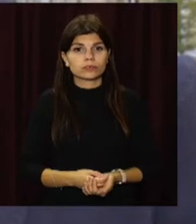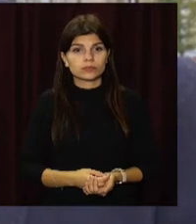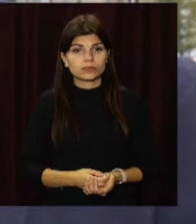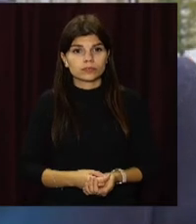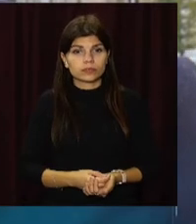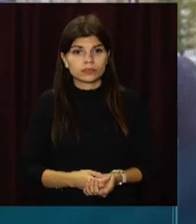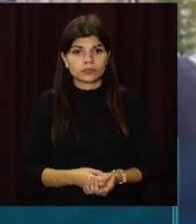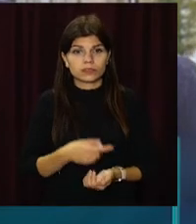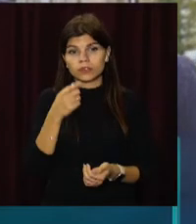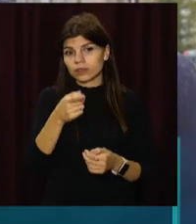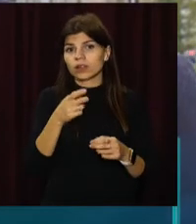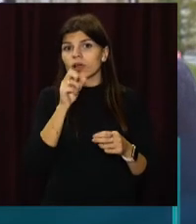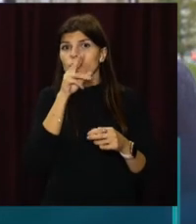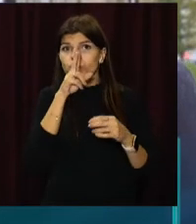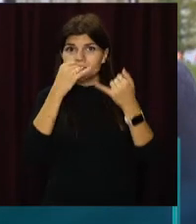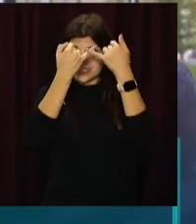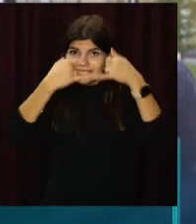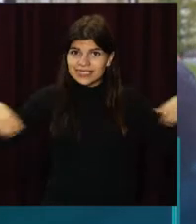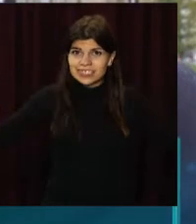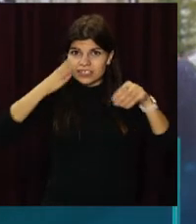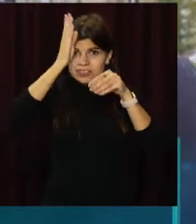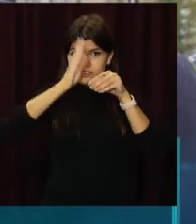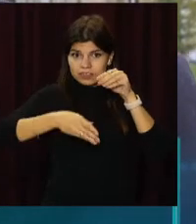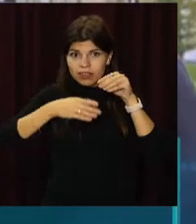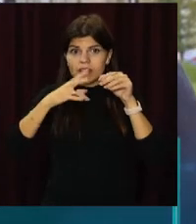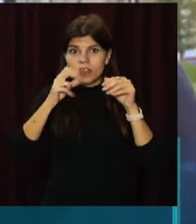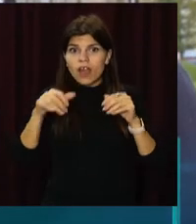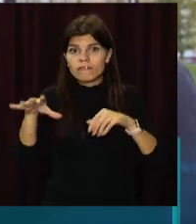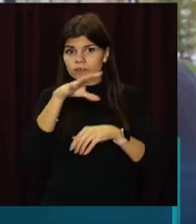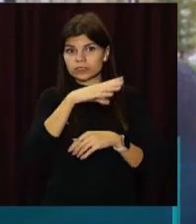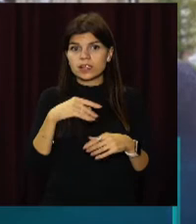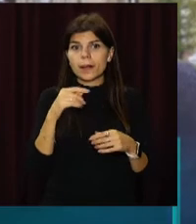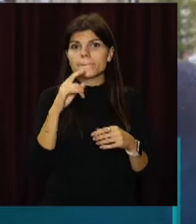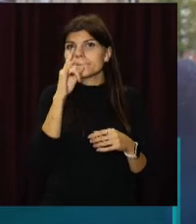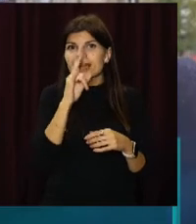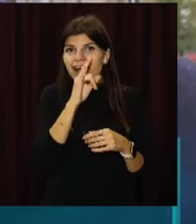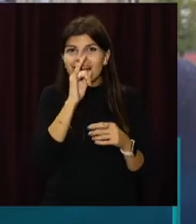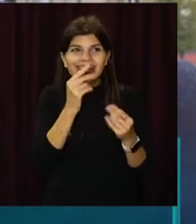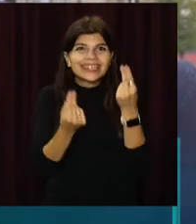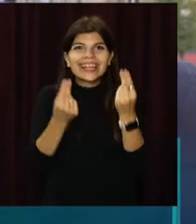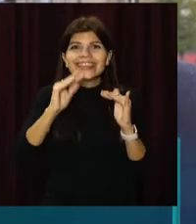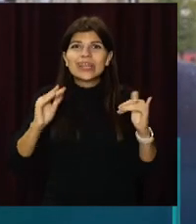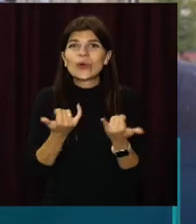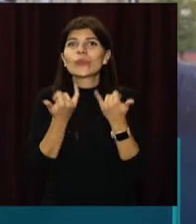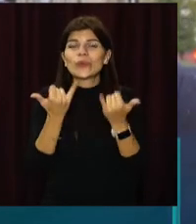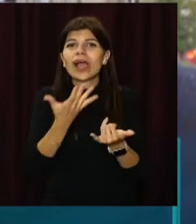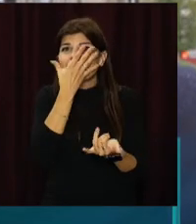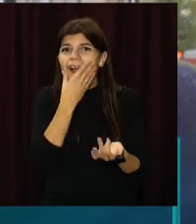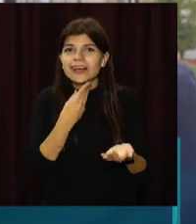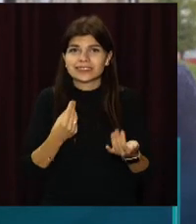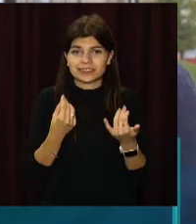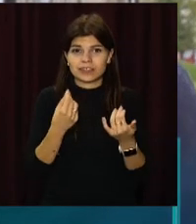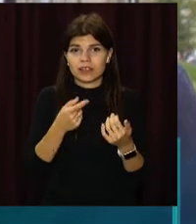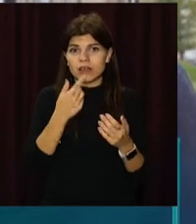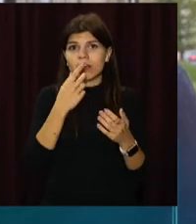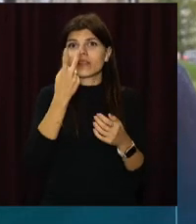Обірвані ланцюги, причому ланцюги обірвані практично на всіх малих формах. Також було зіпсовано